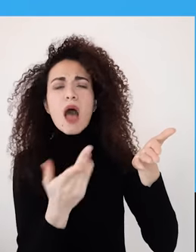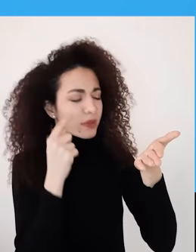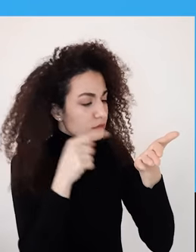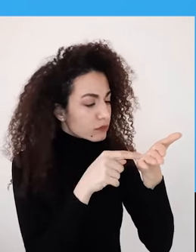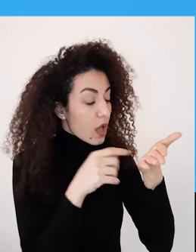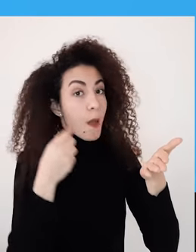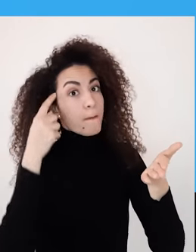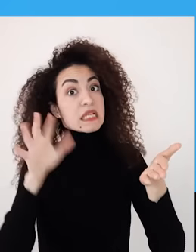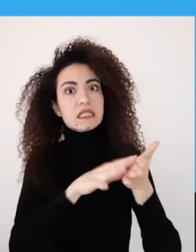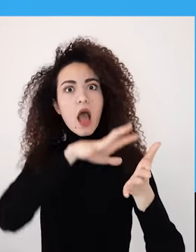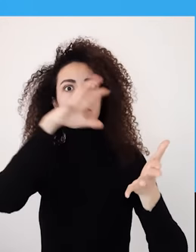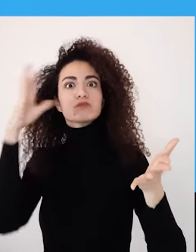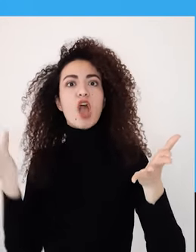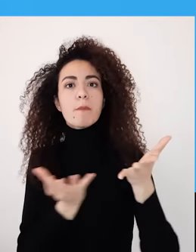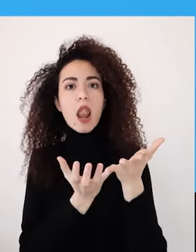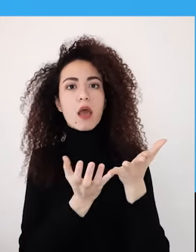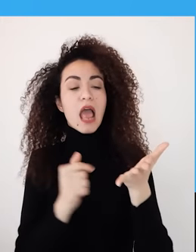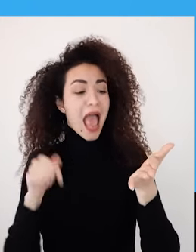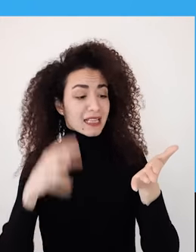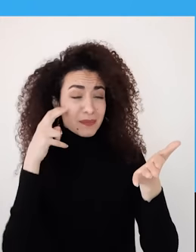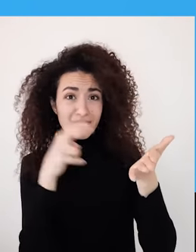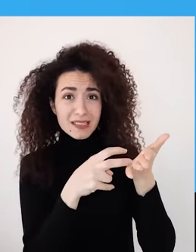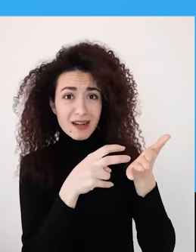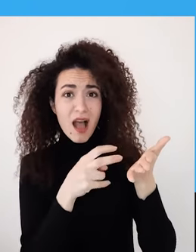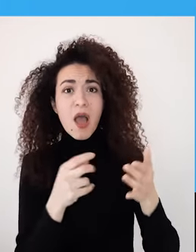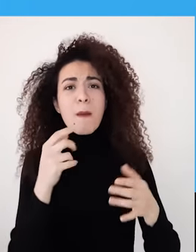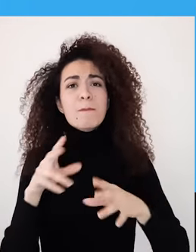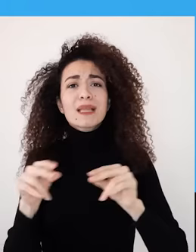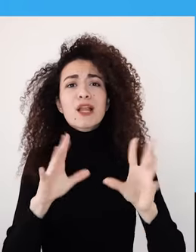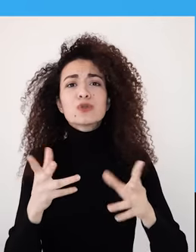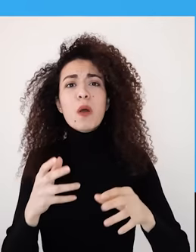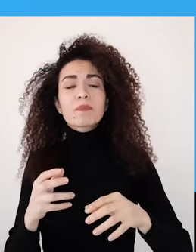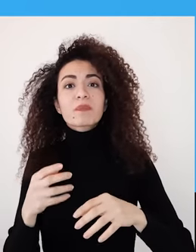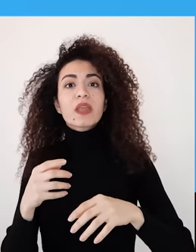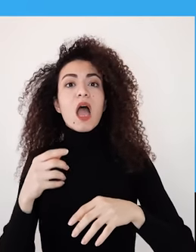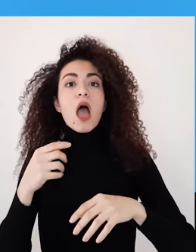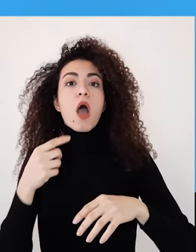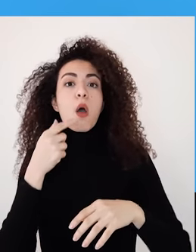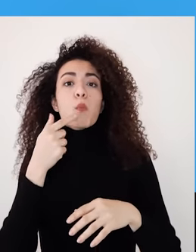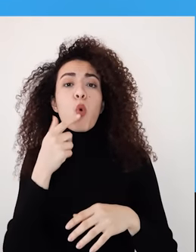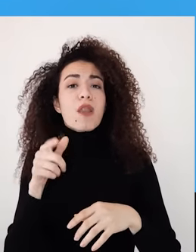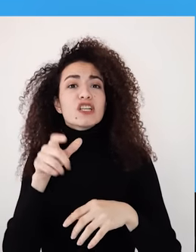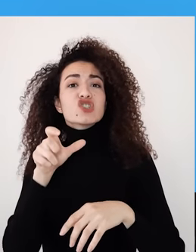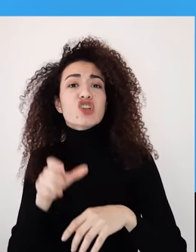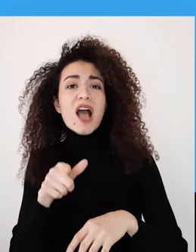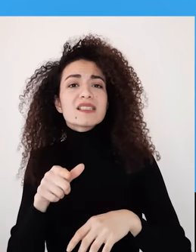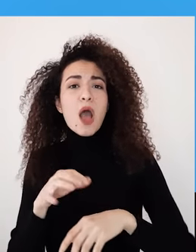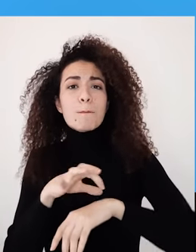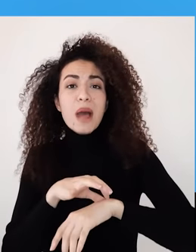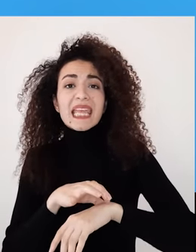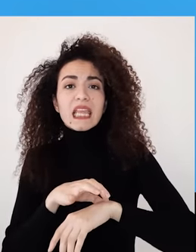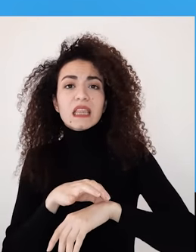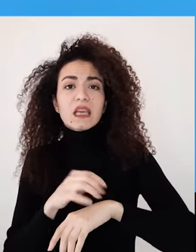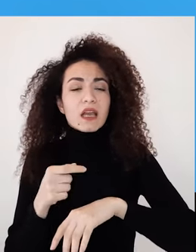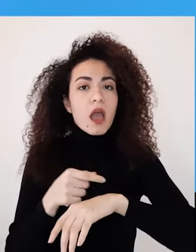ففي هاي النظرة مثلا علاج حالي مرضي لا يقوم بمعالجة العضو المصاب وهذا هو عامة تركيز